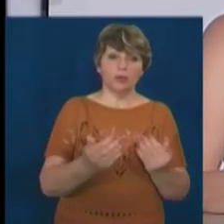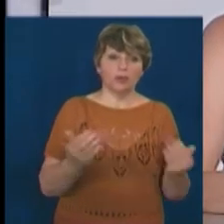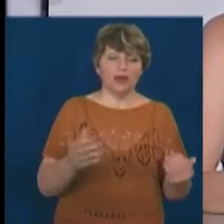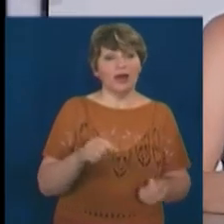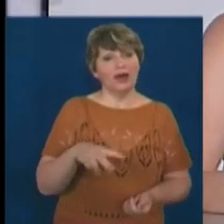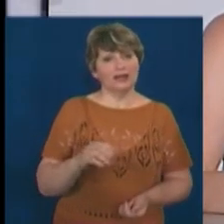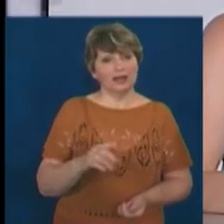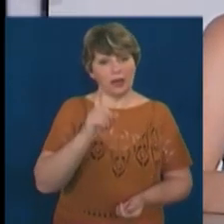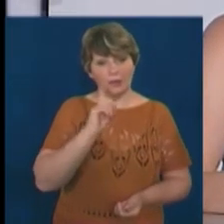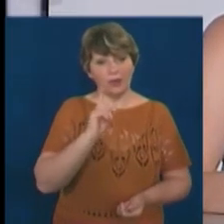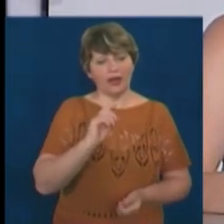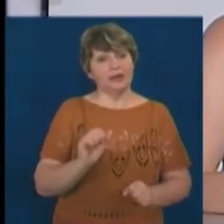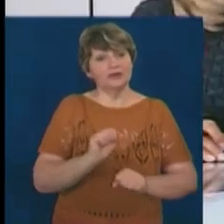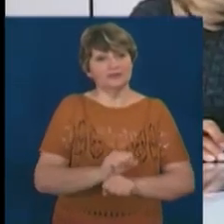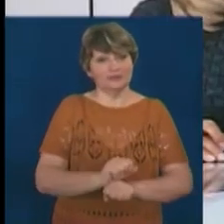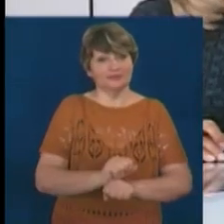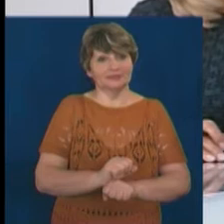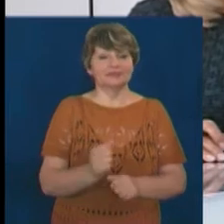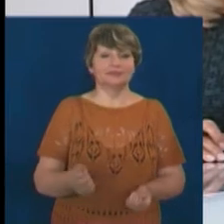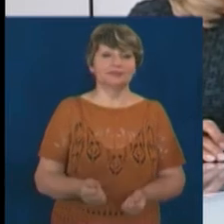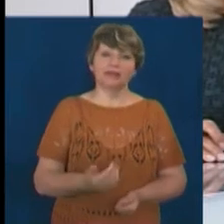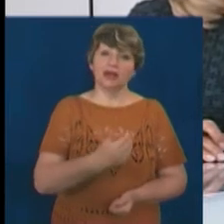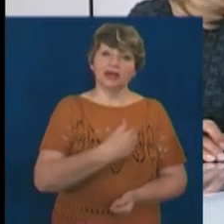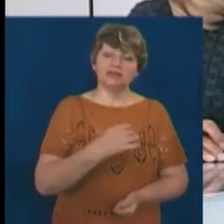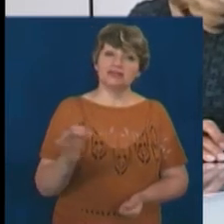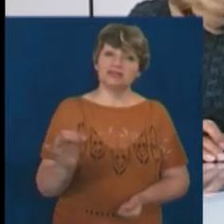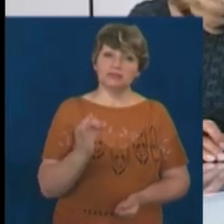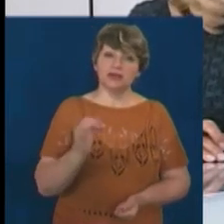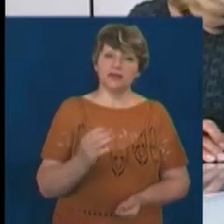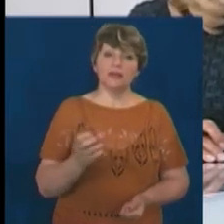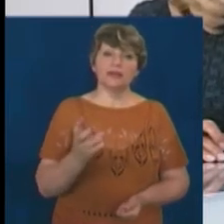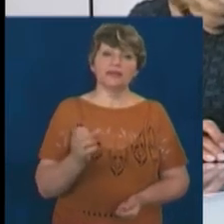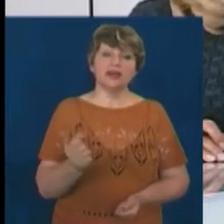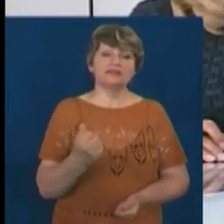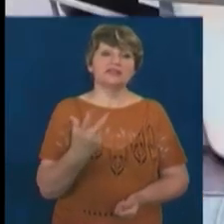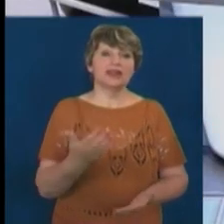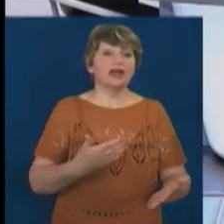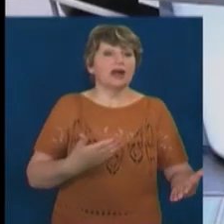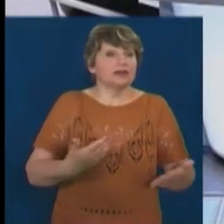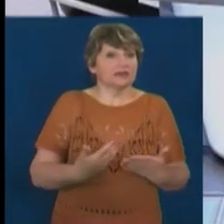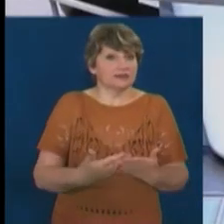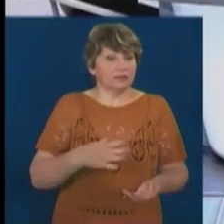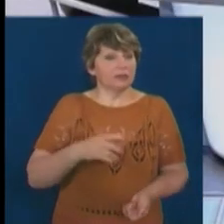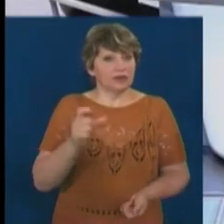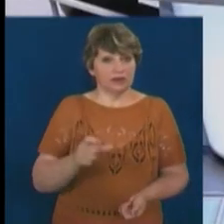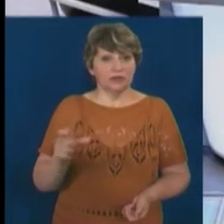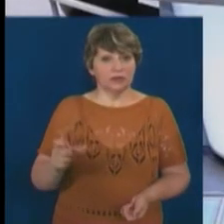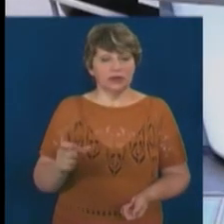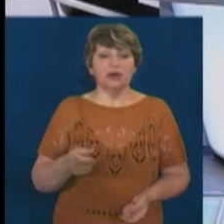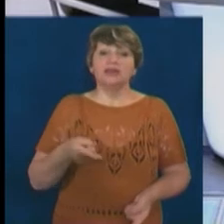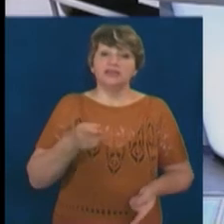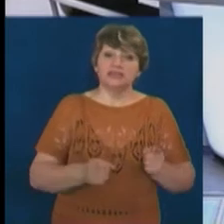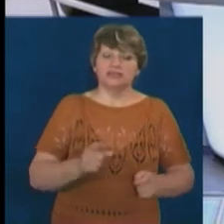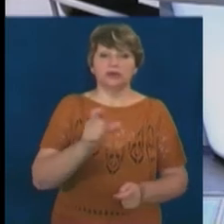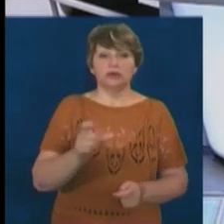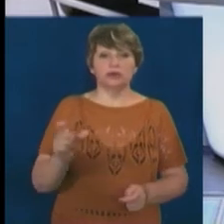на цьому і завершили. От хотіла якраз і поцікавитися, наскільки активними були громадяни. Насправді, люди дуже люблять,